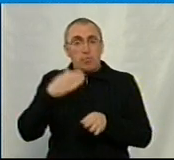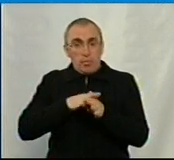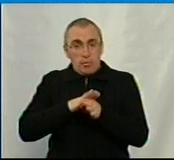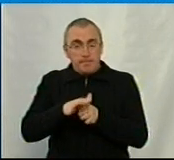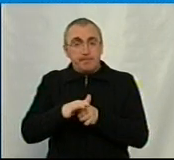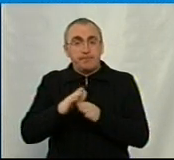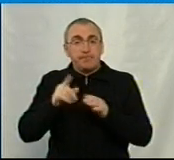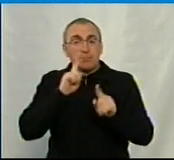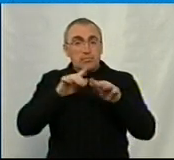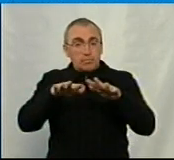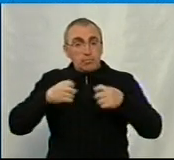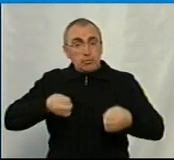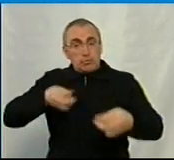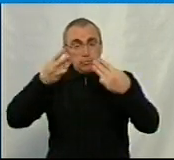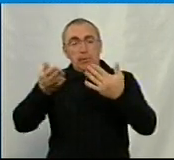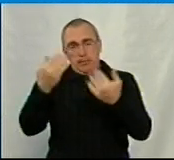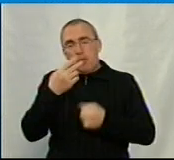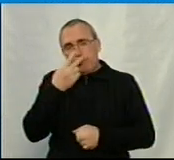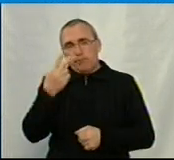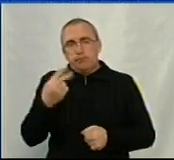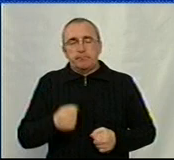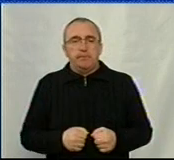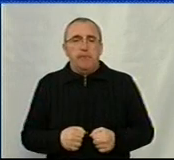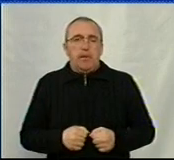засідання онлайн. Прошу, давайте подивимося.